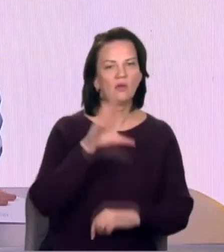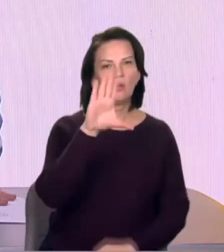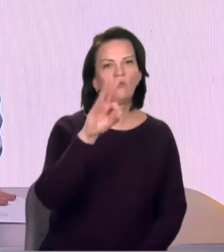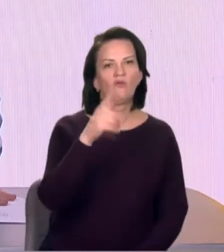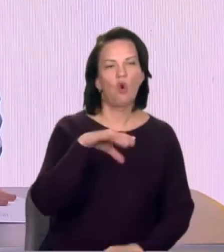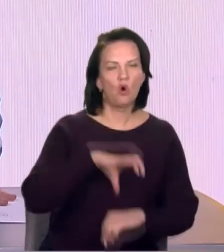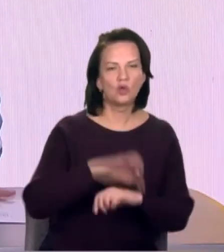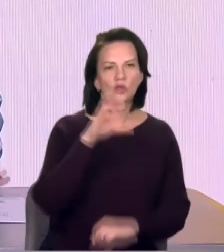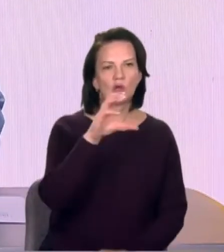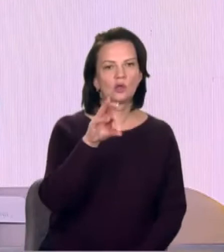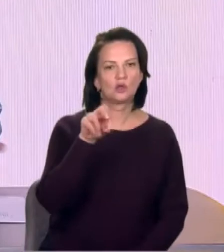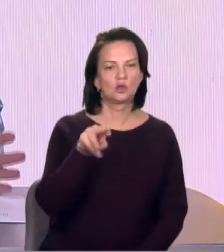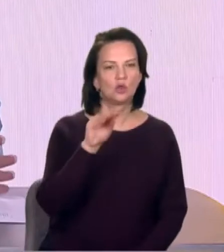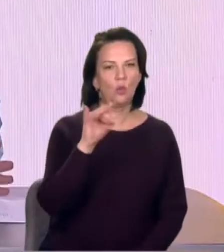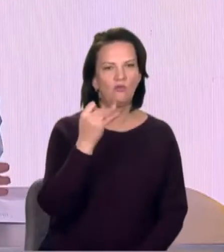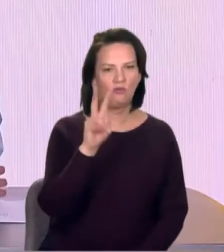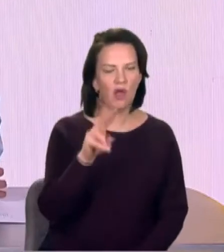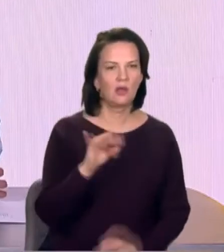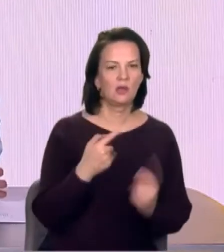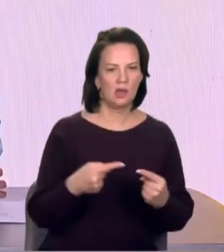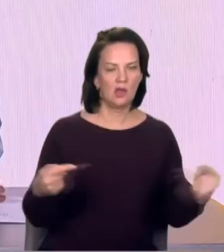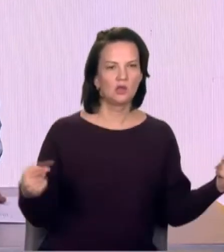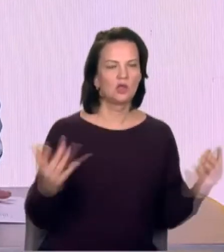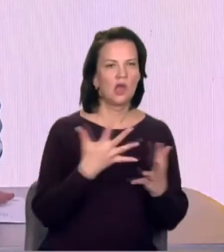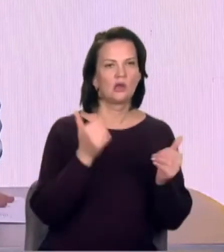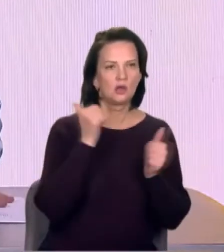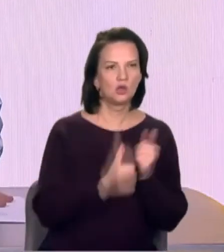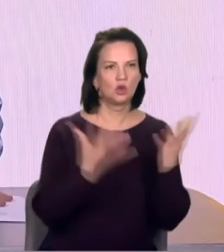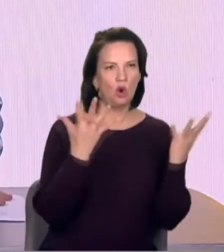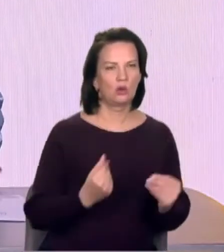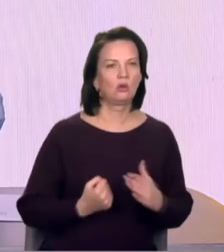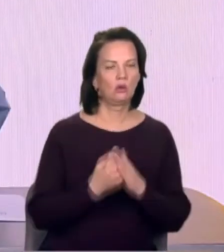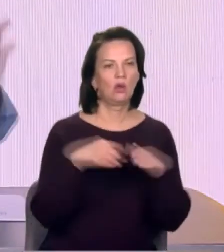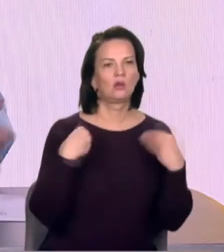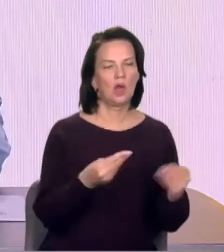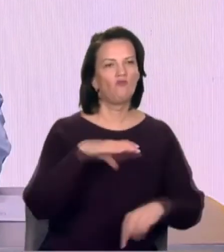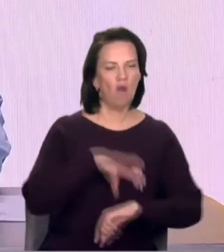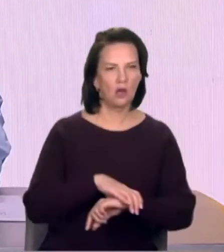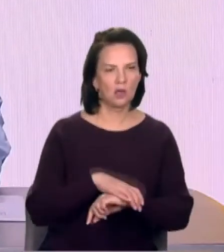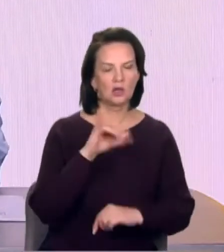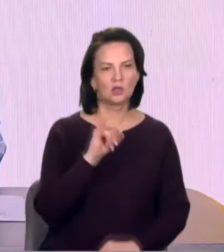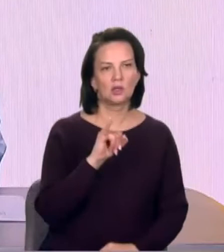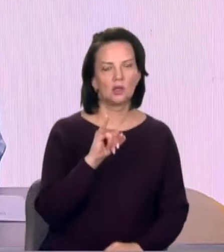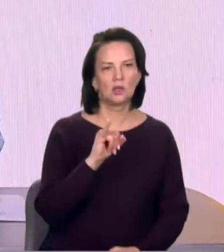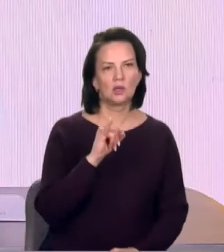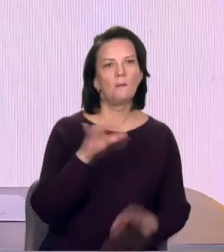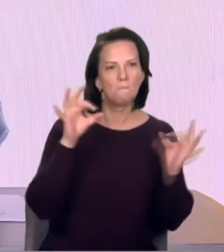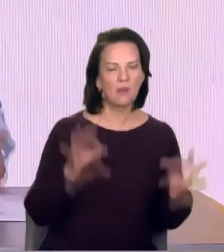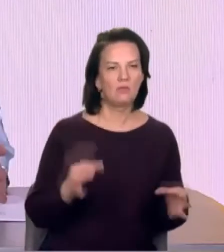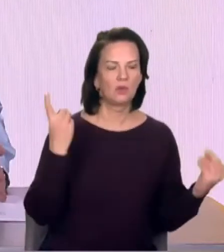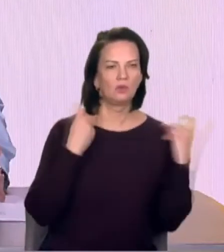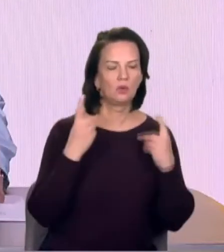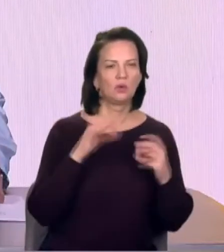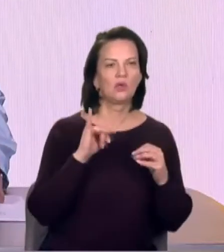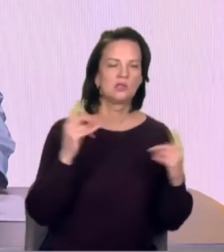щоденній основі надають фактаж і правдиву інформацію. Ну, і, звичайно, заходи